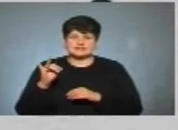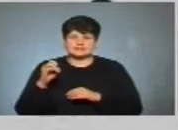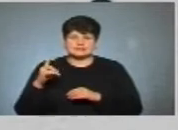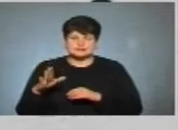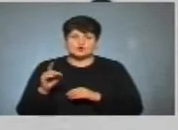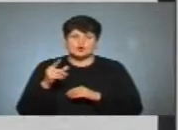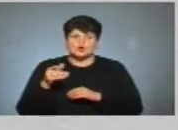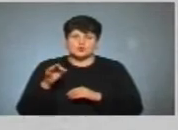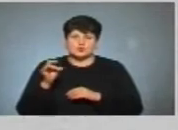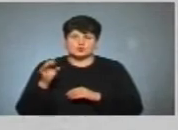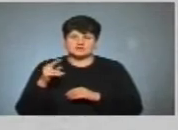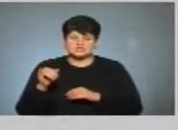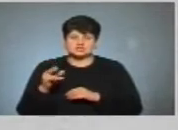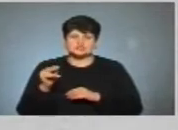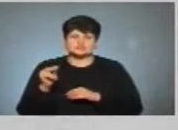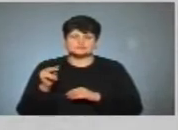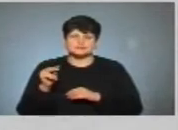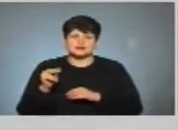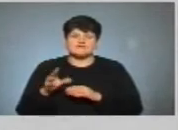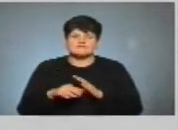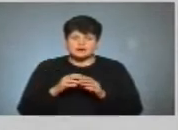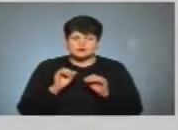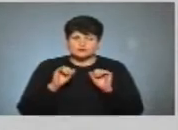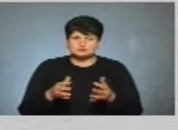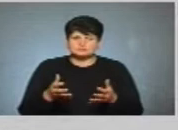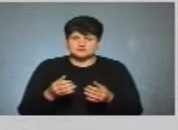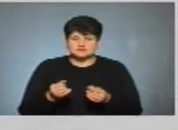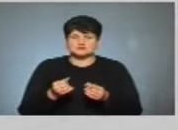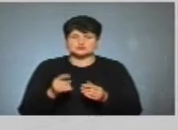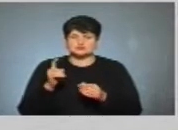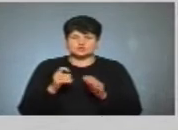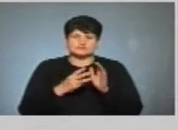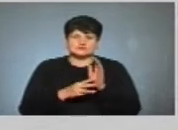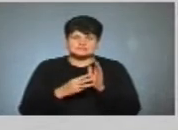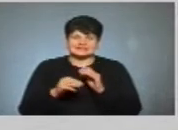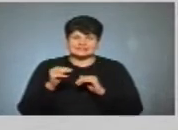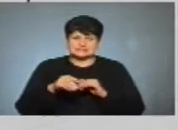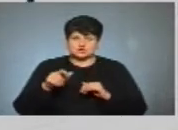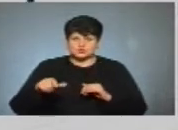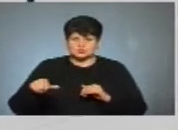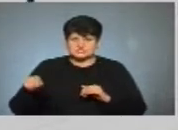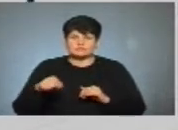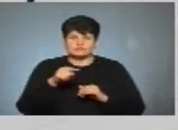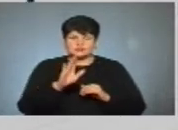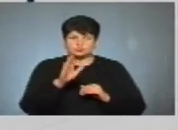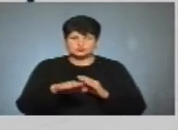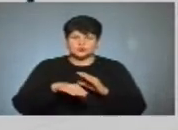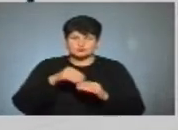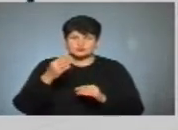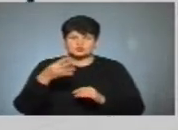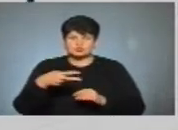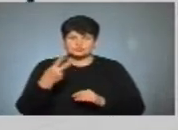У виборах до міської ради може взяти участь майже 180 тисяч осіб. Вони обиратимуть 42